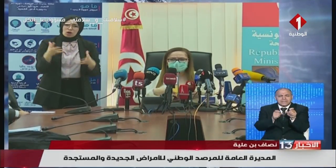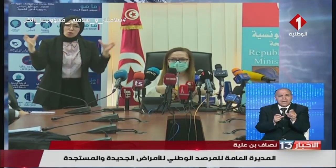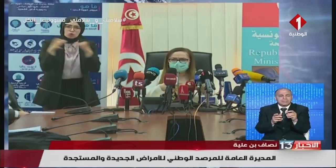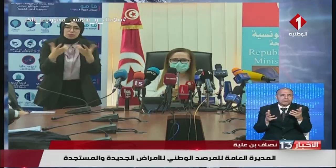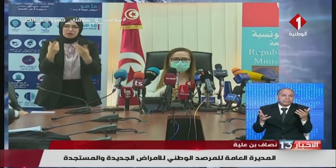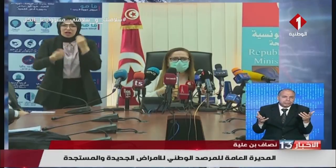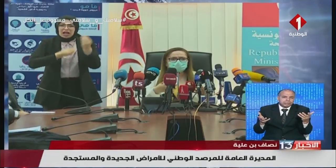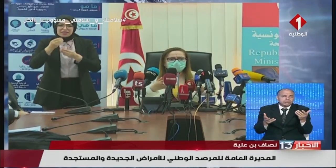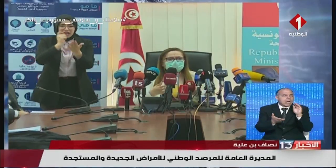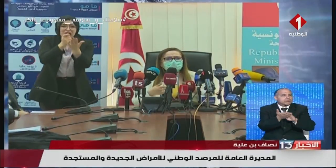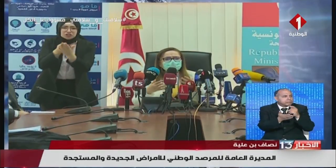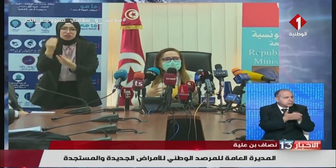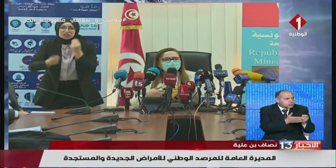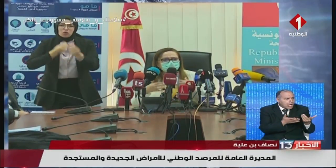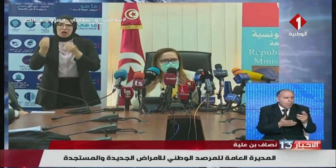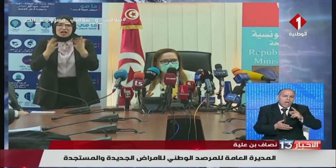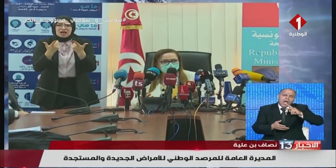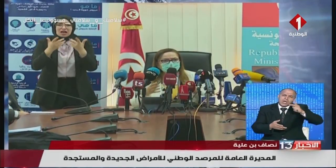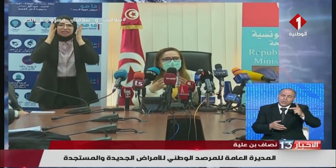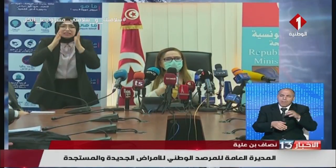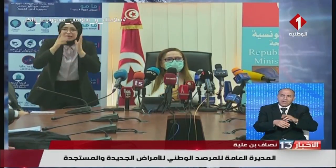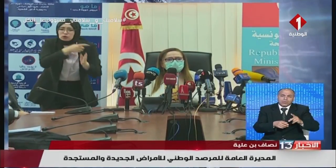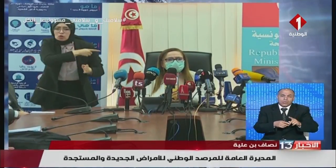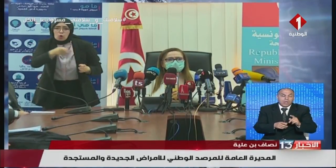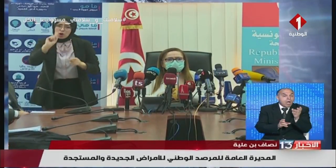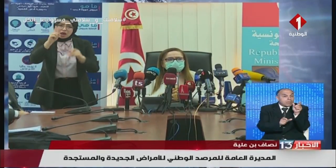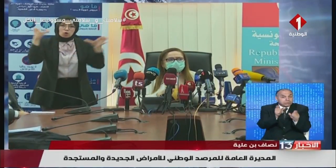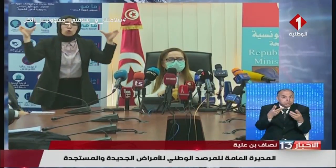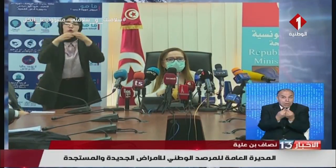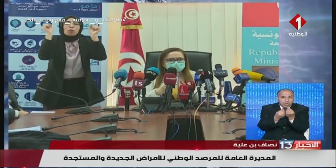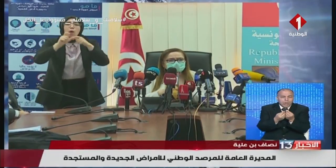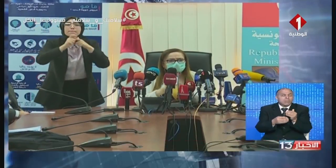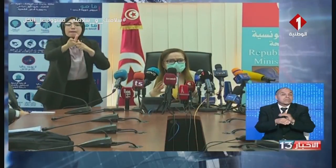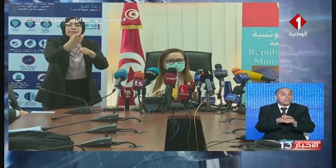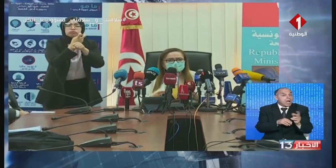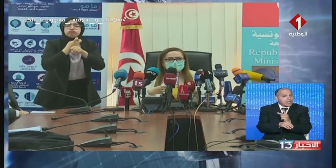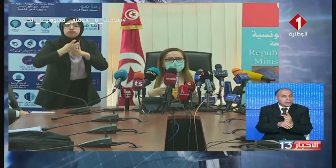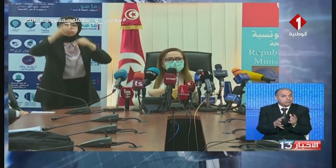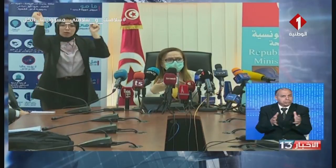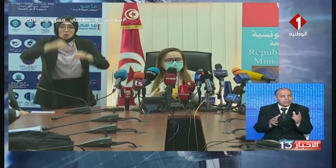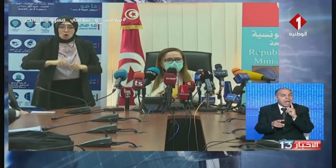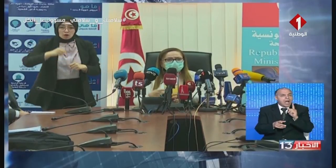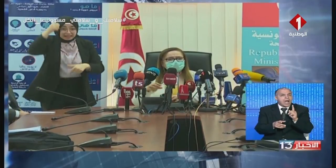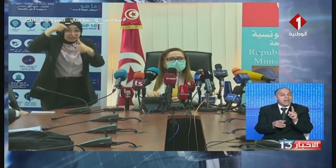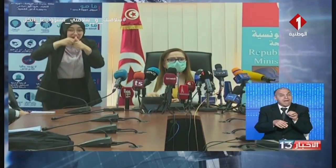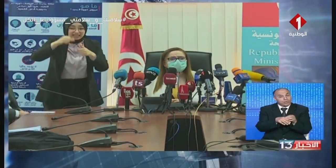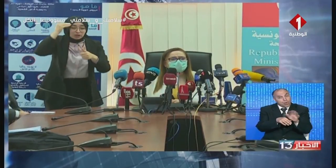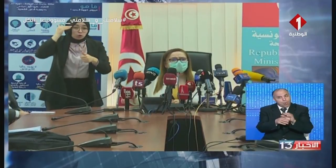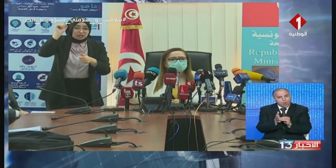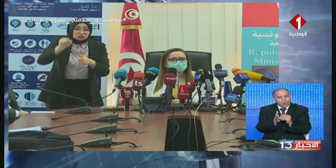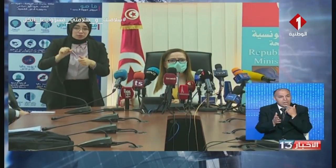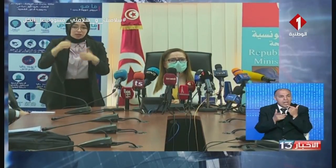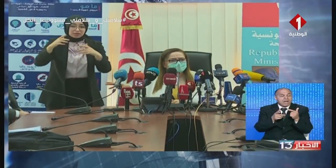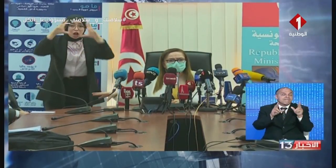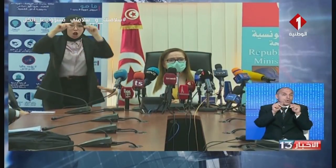كنتو سواء للتسوق وإلا لأي غرض آخر التجمعات اللي تجد من تسبب خطر كبير على عودة الفيروس على غرار ما